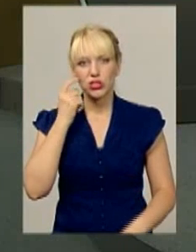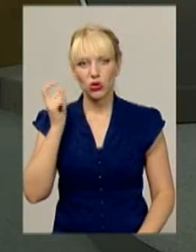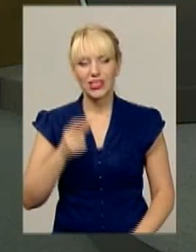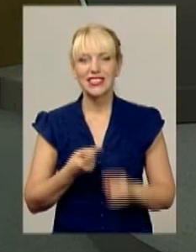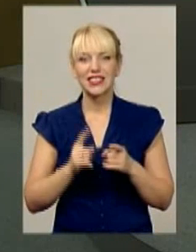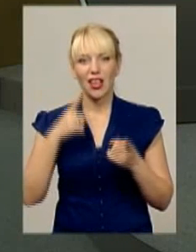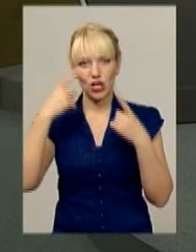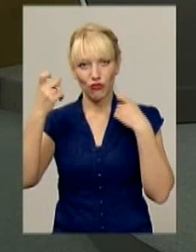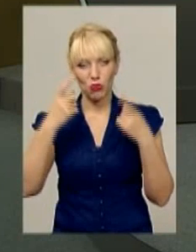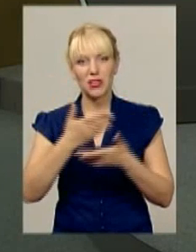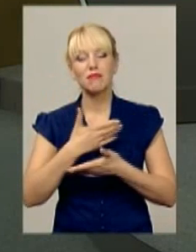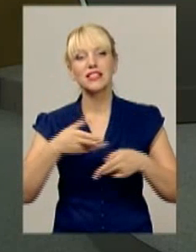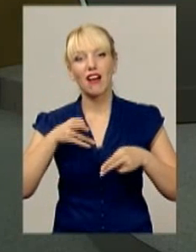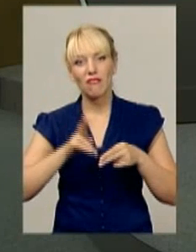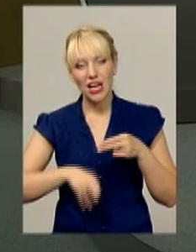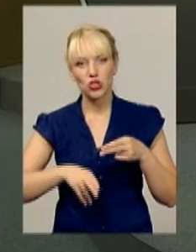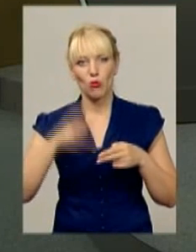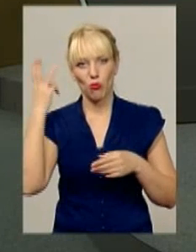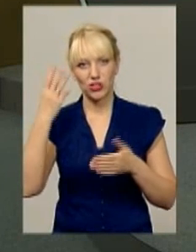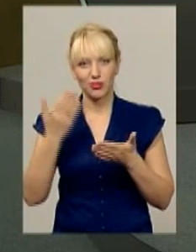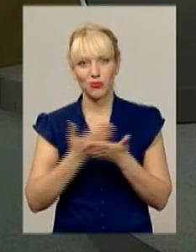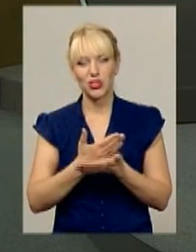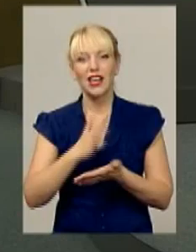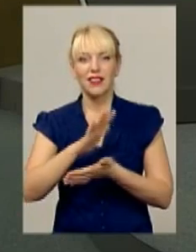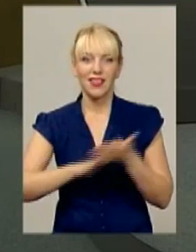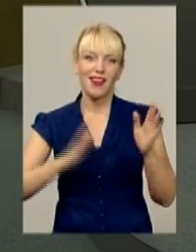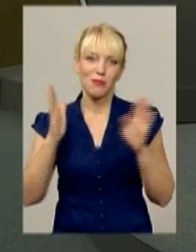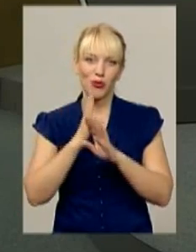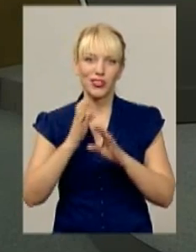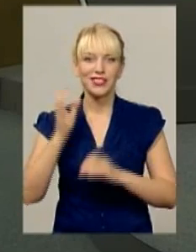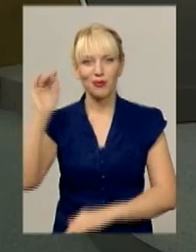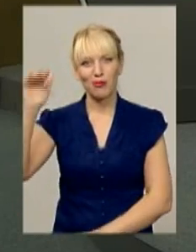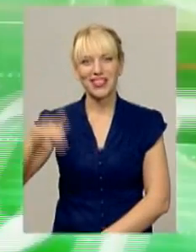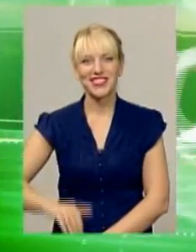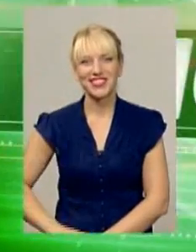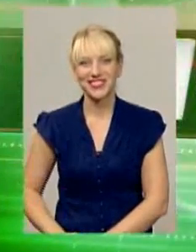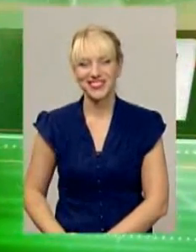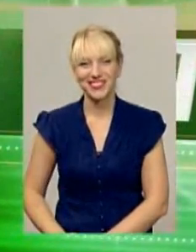Цією інформацією ми завершуємо. Подільську панораму далі прогноз погоди. На все добре.